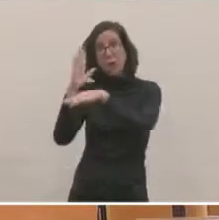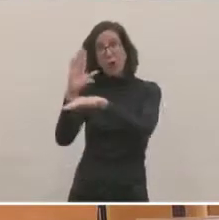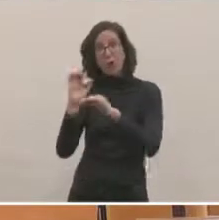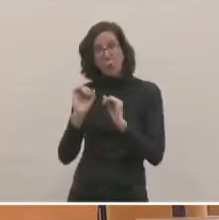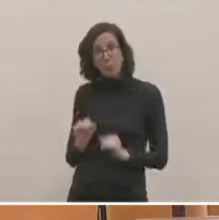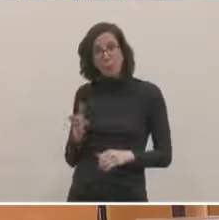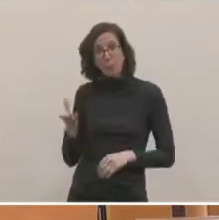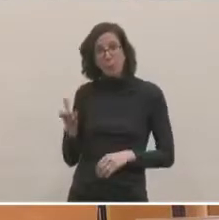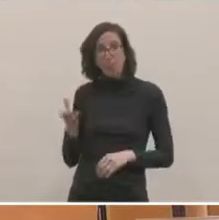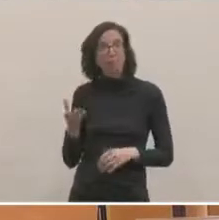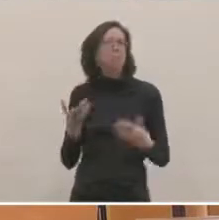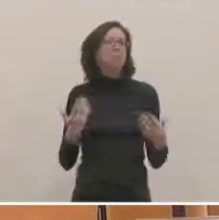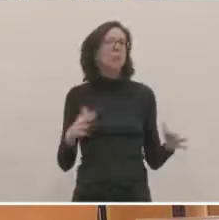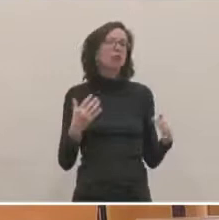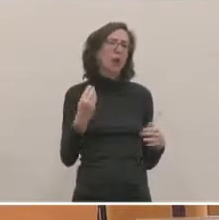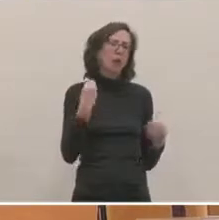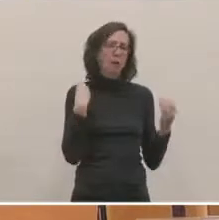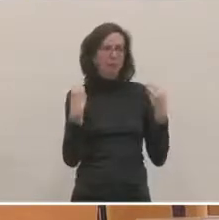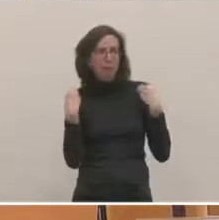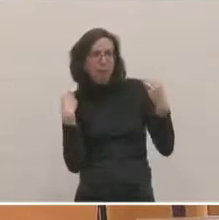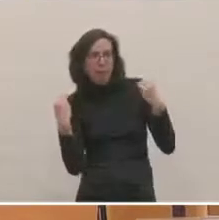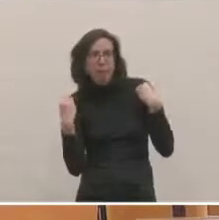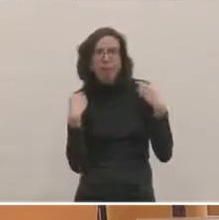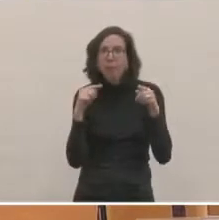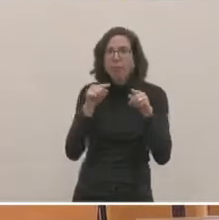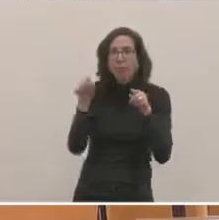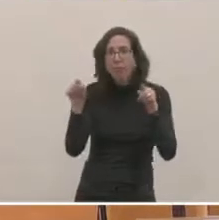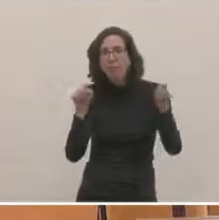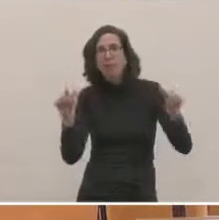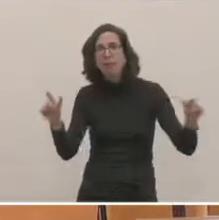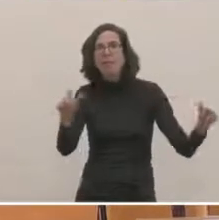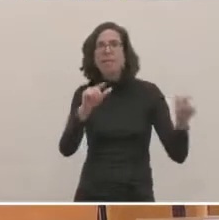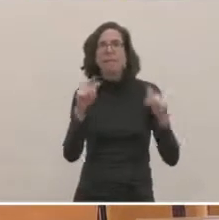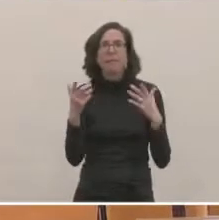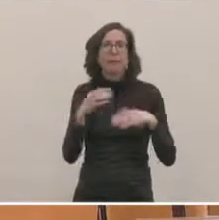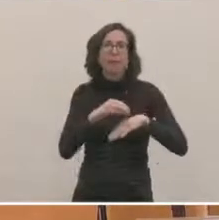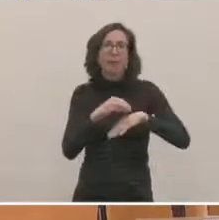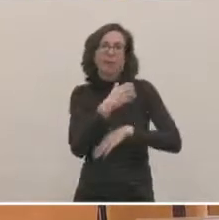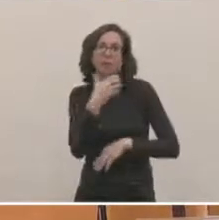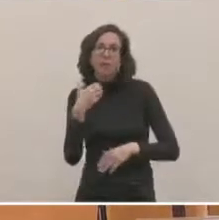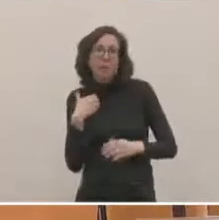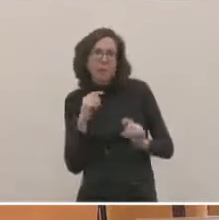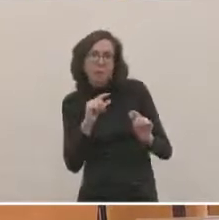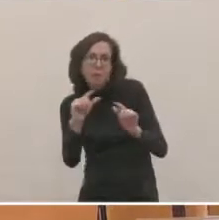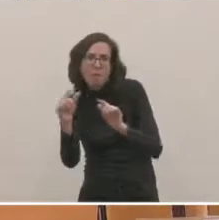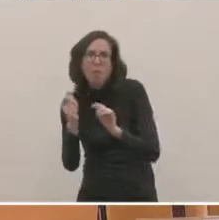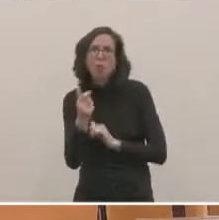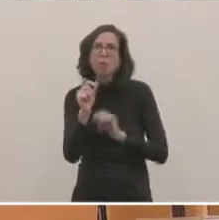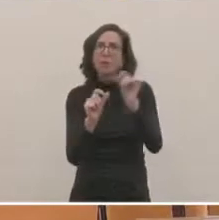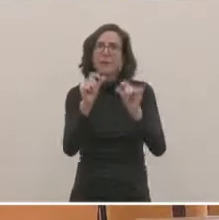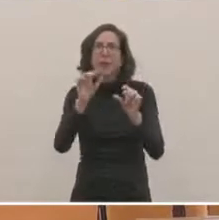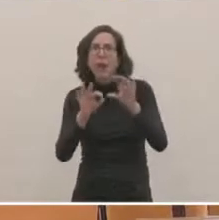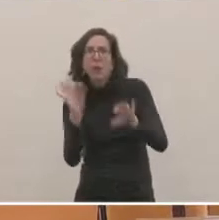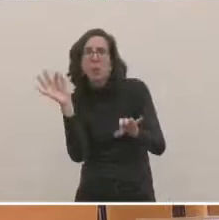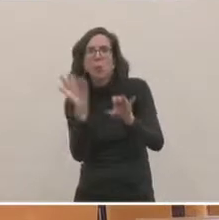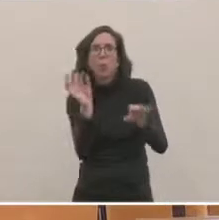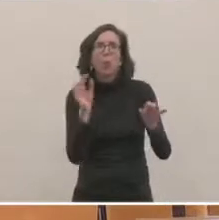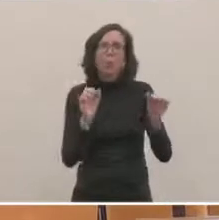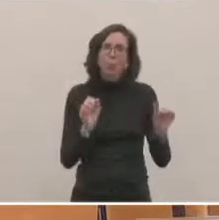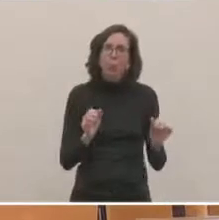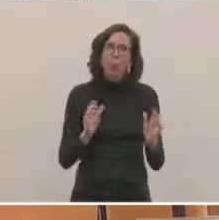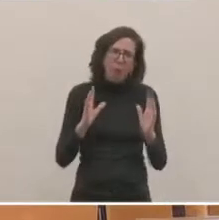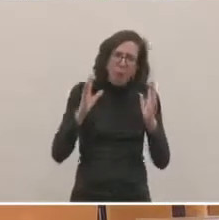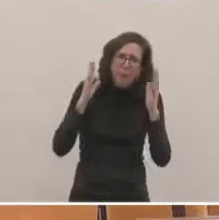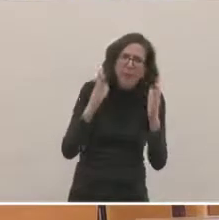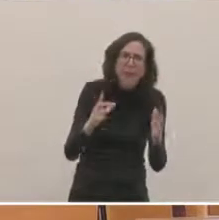demandes de nombreux maires qui me disent avoir dans leurs conseils municipaux des élus tout à fait engagés et impliqués sur les questions du cycle